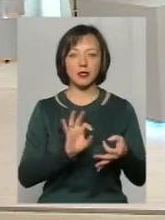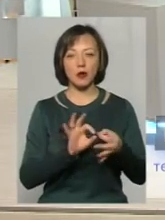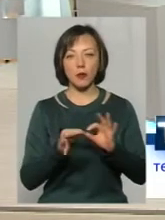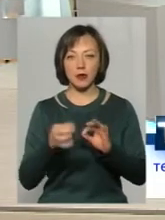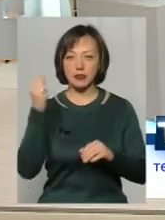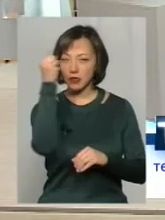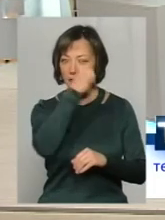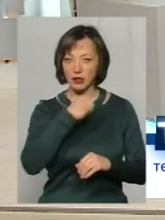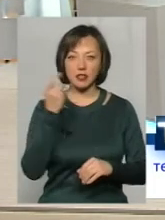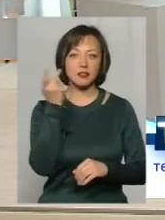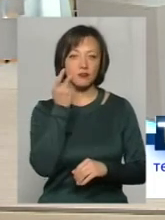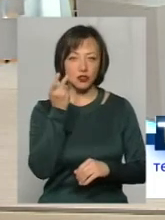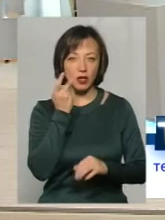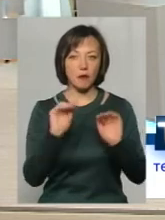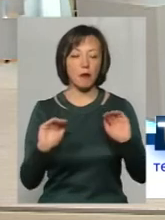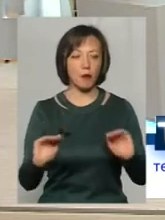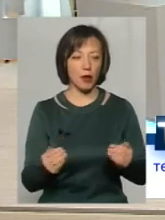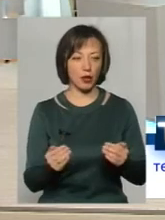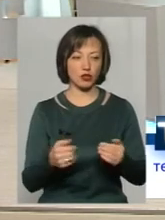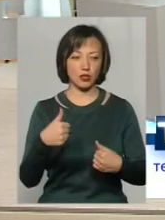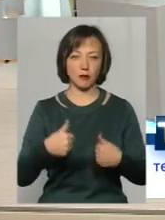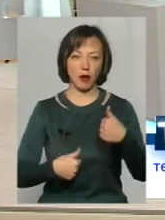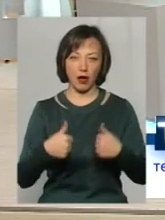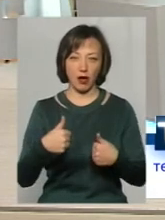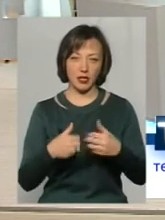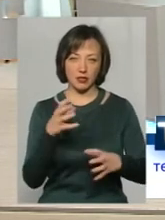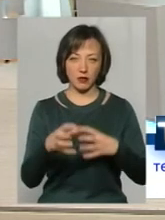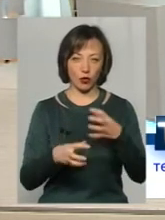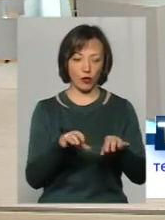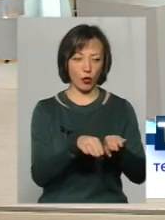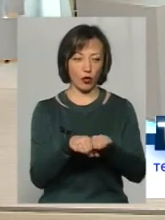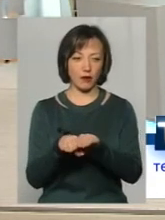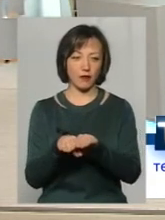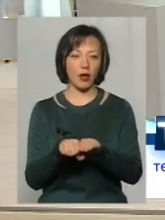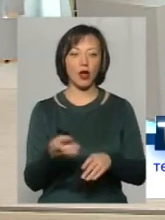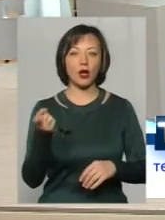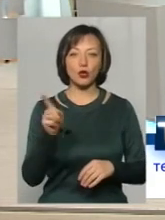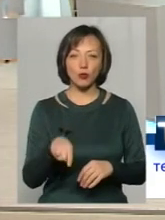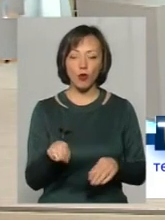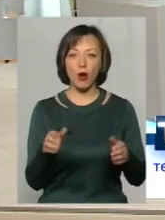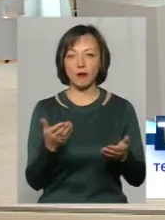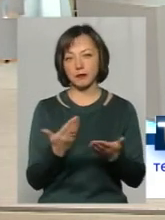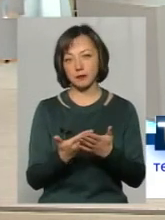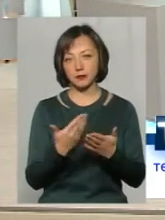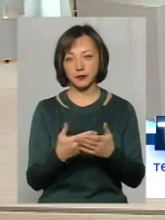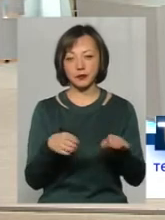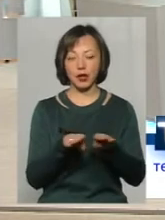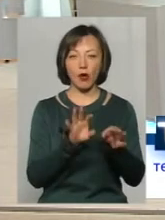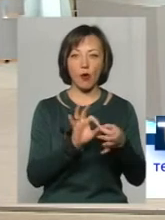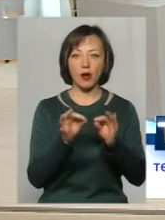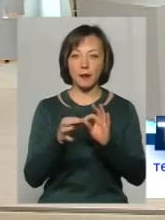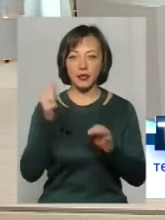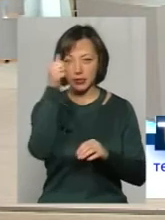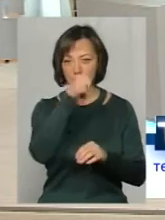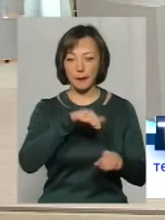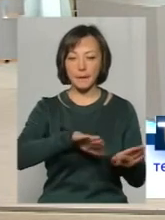зазвичай менше змагань світового рівня. Тому порівнювати Олімпійський рік і